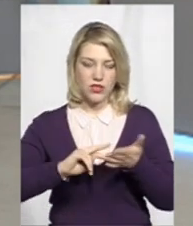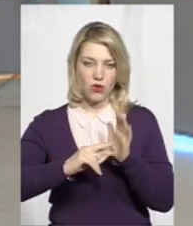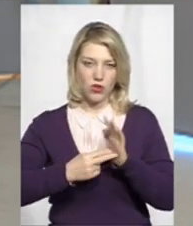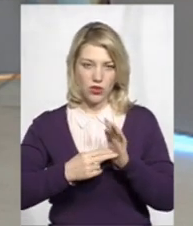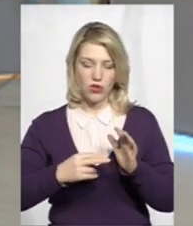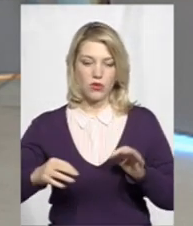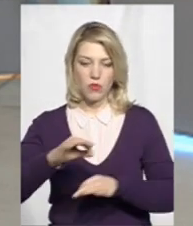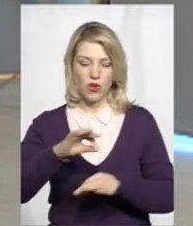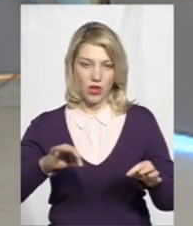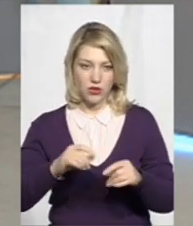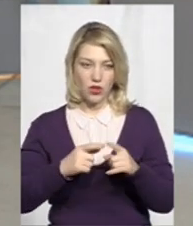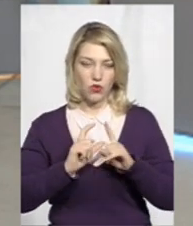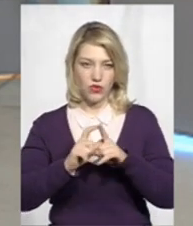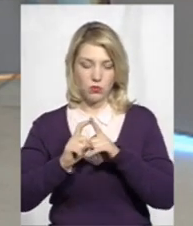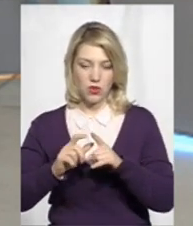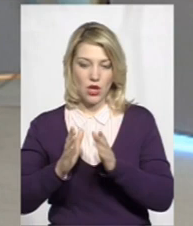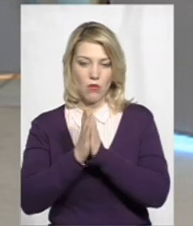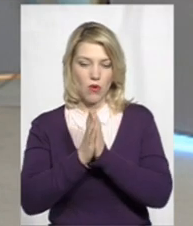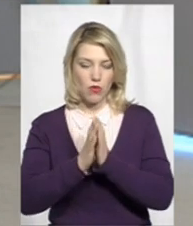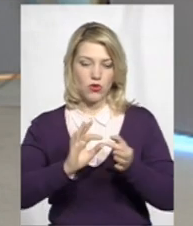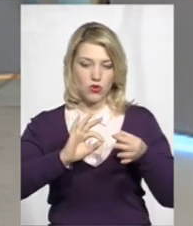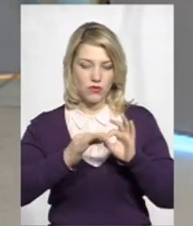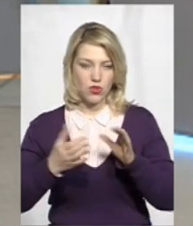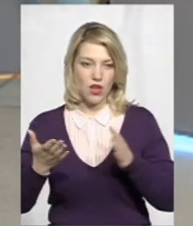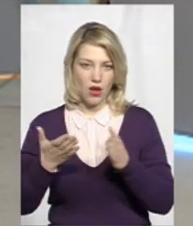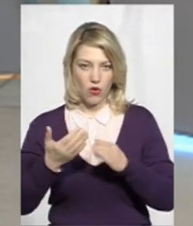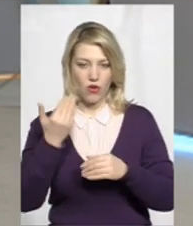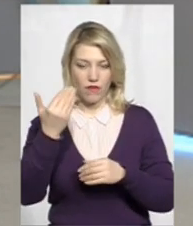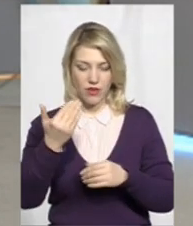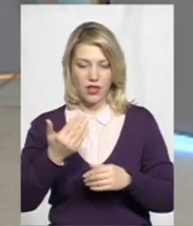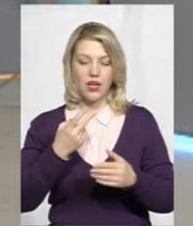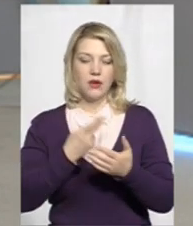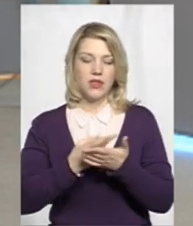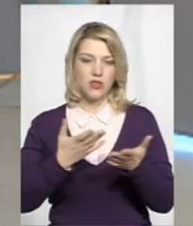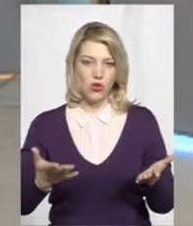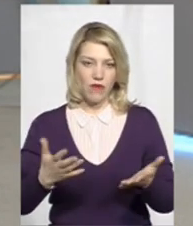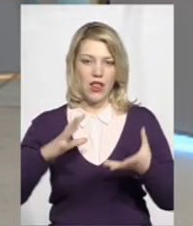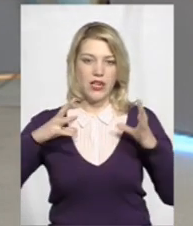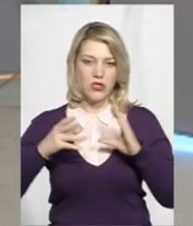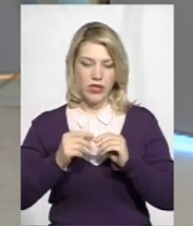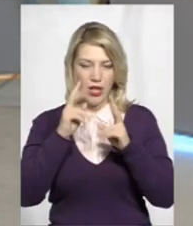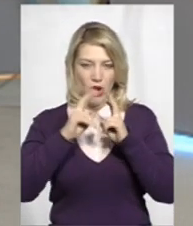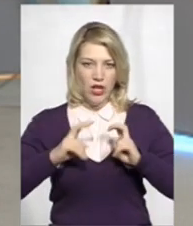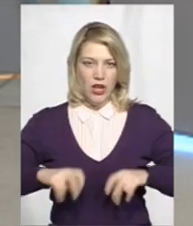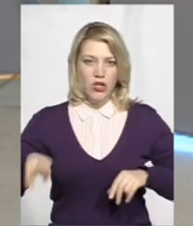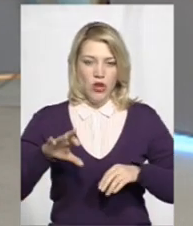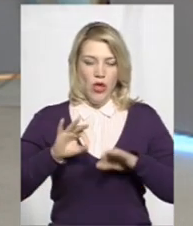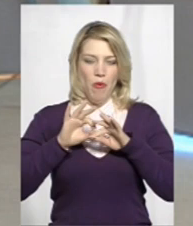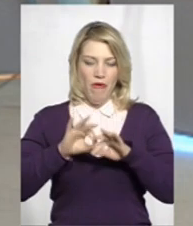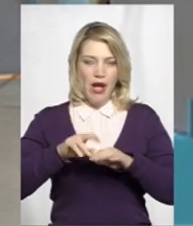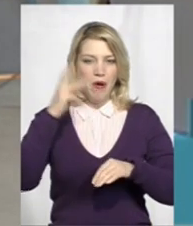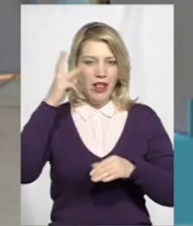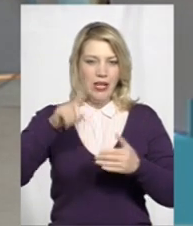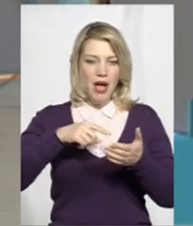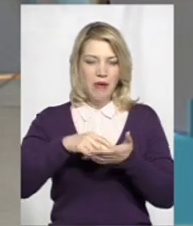проєкту, от у відповіді попрошу вас озвучити детальніше якого, ви презентували результати розслідування щодо проведення Хмельницькою